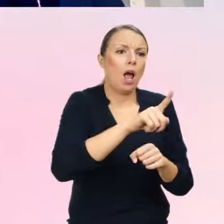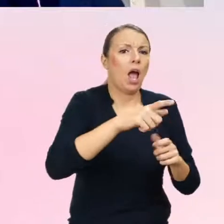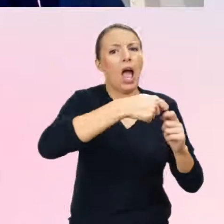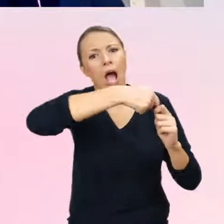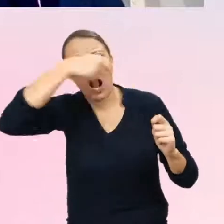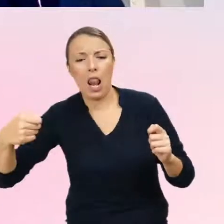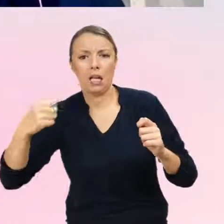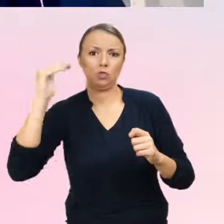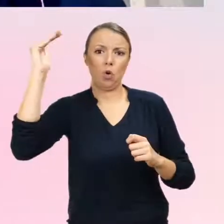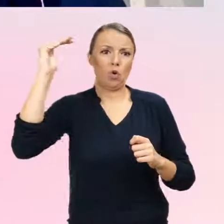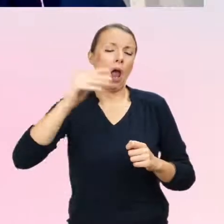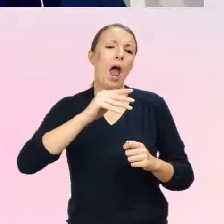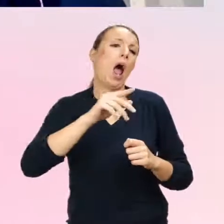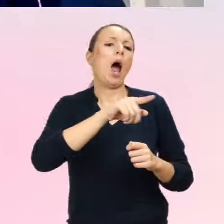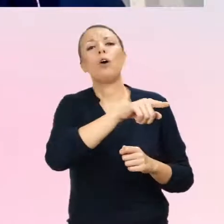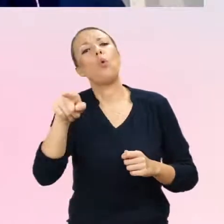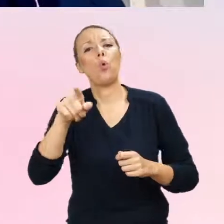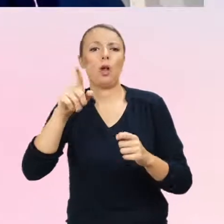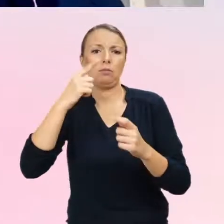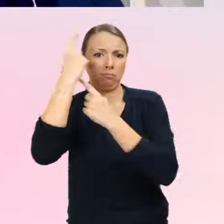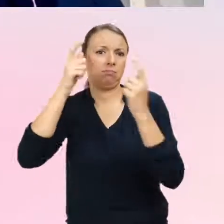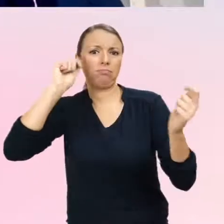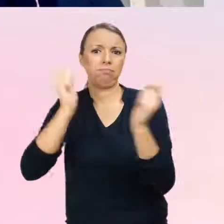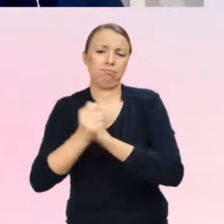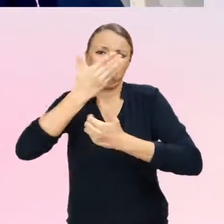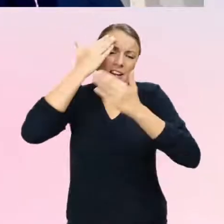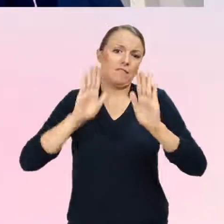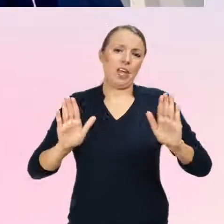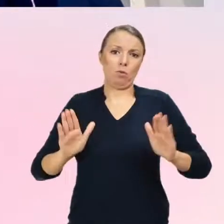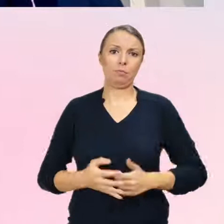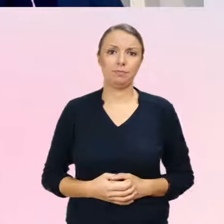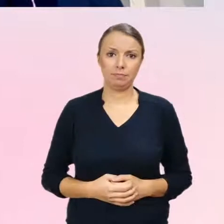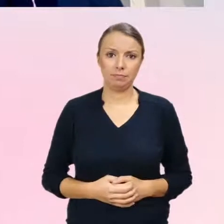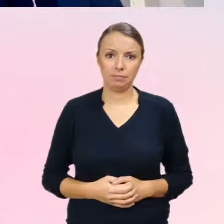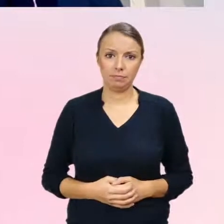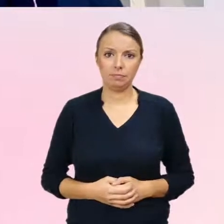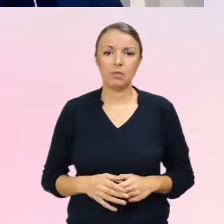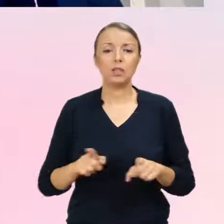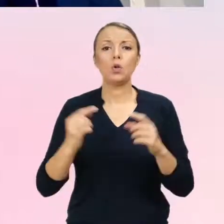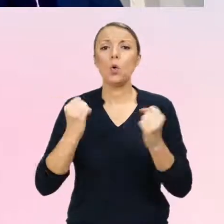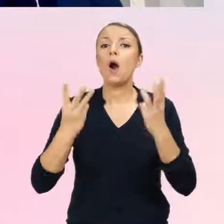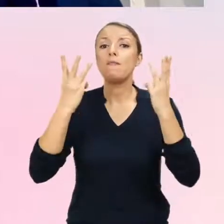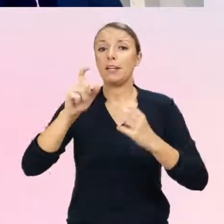to że badania epidemiologiczne wskazują na